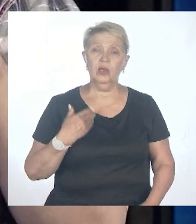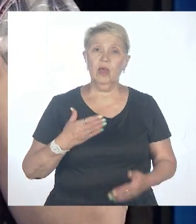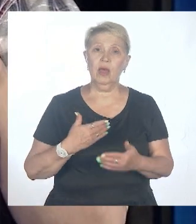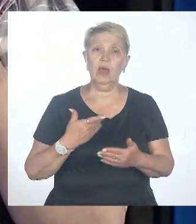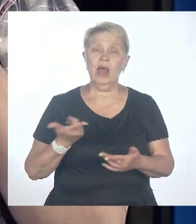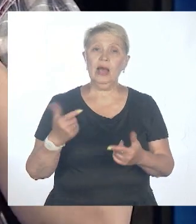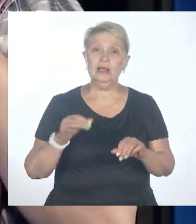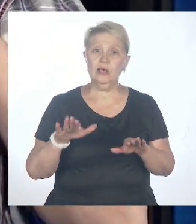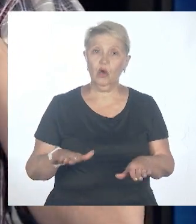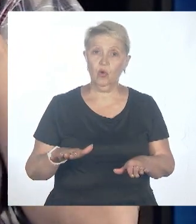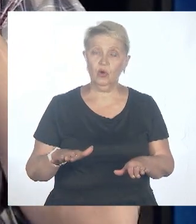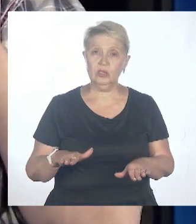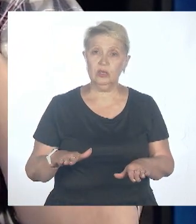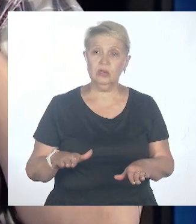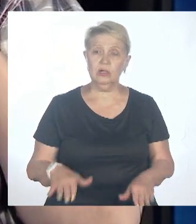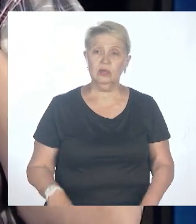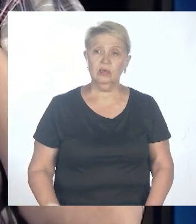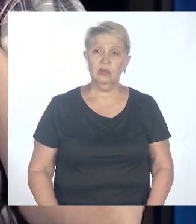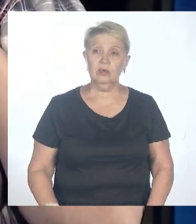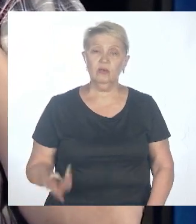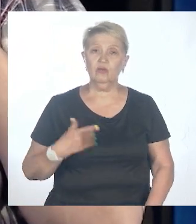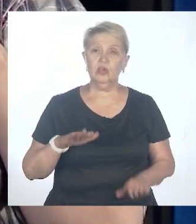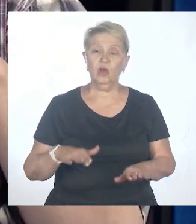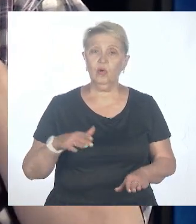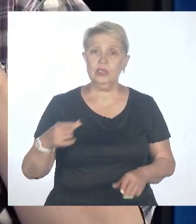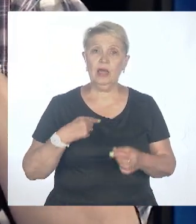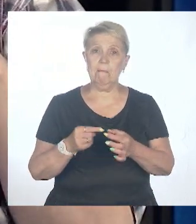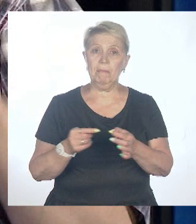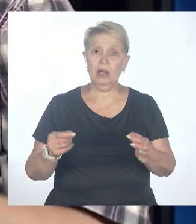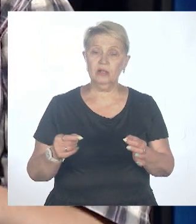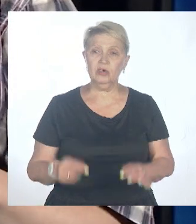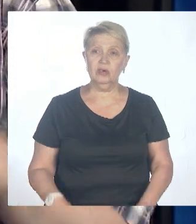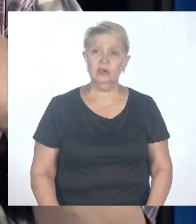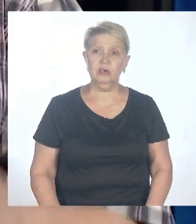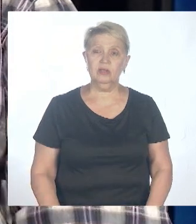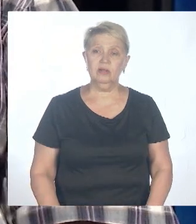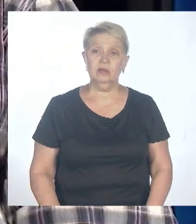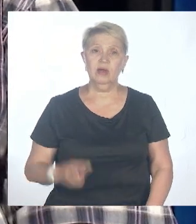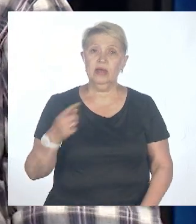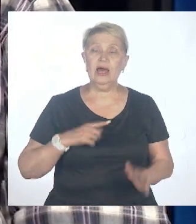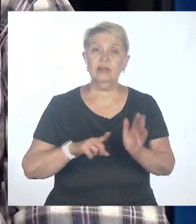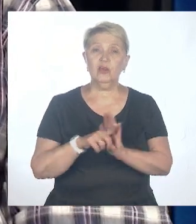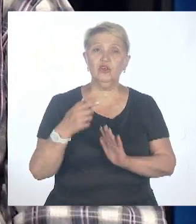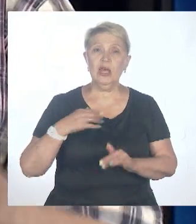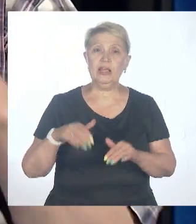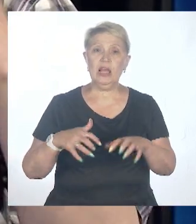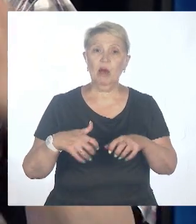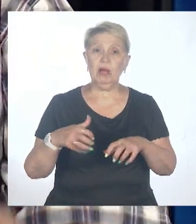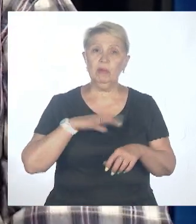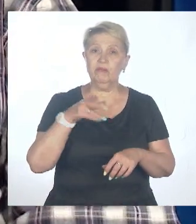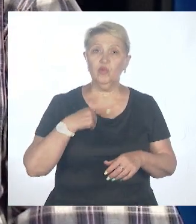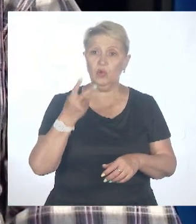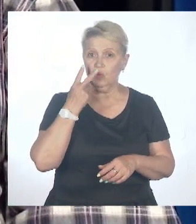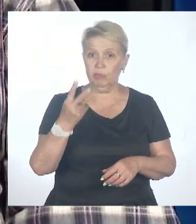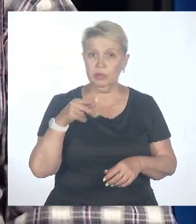находится палочка коха, она начинает копать лапками. Надо сказать, что у нее и скорость работы, и точность работы выше, чем у